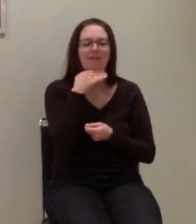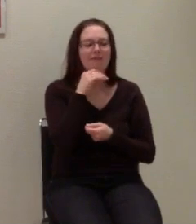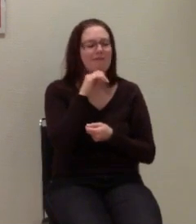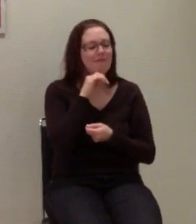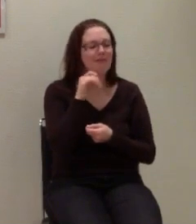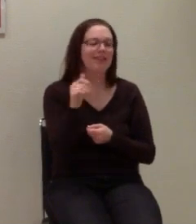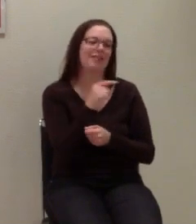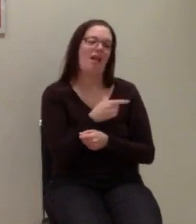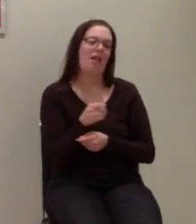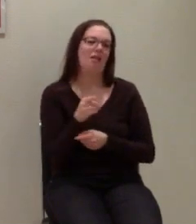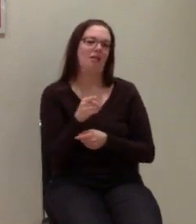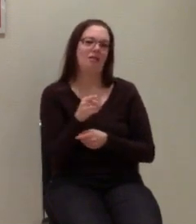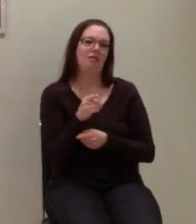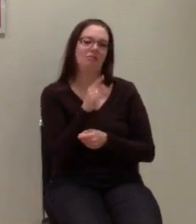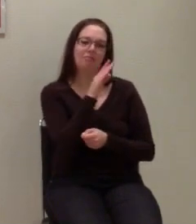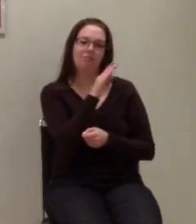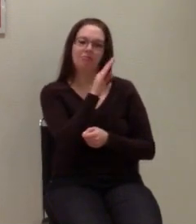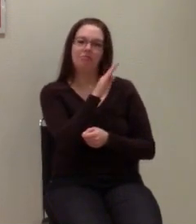wegen